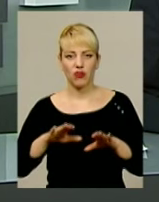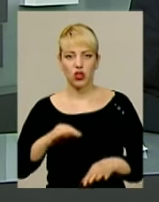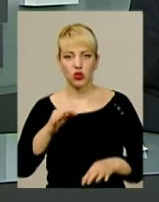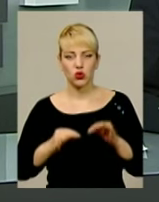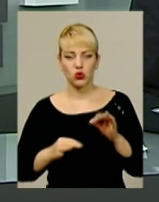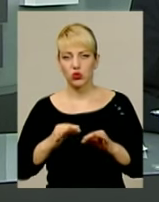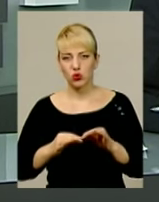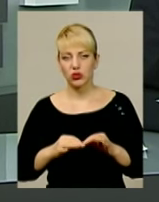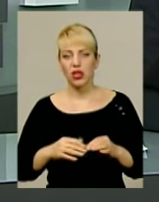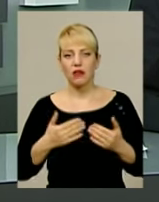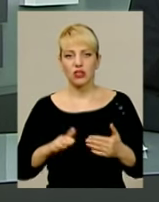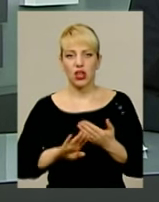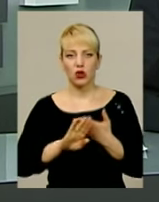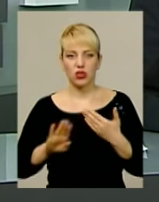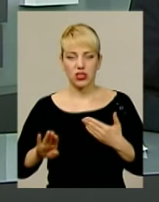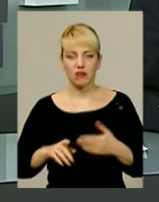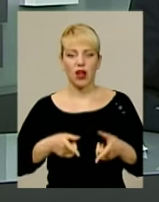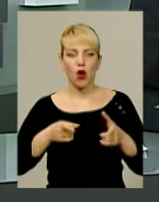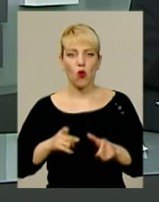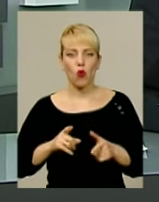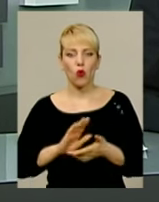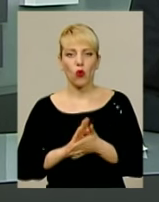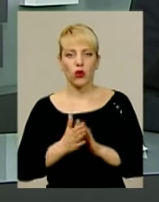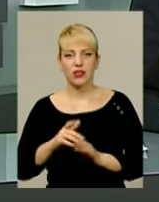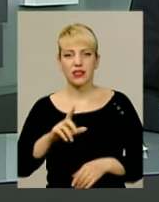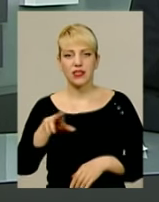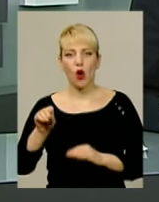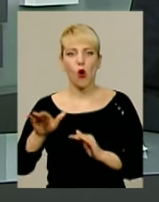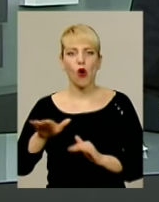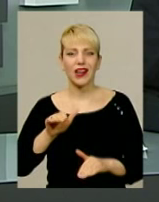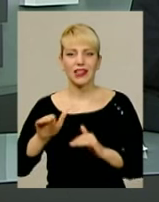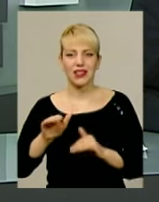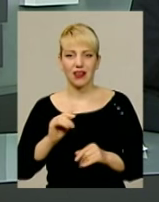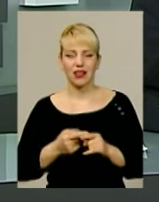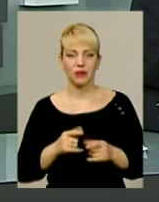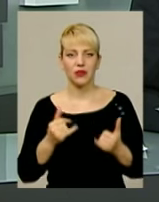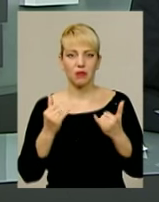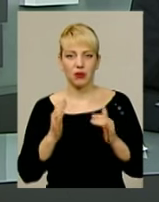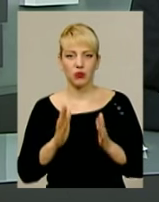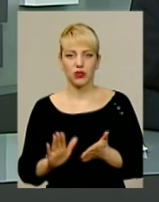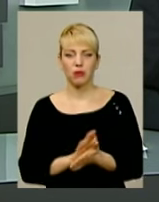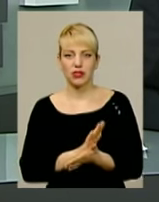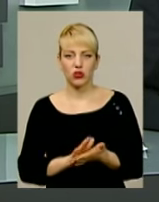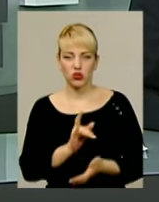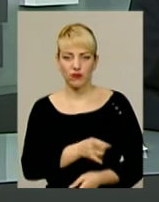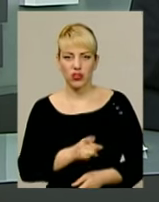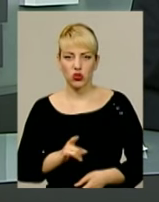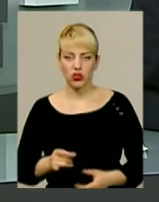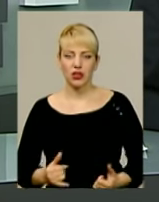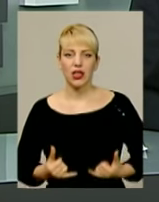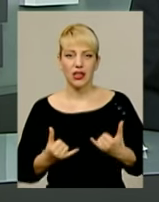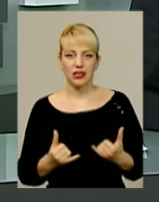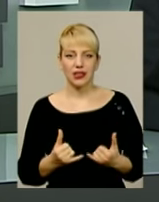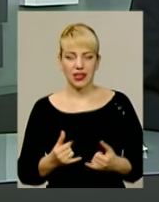інстанції розірвано угоду з орендарем. Як запевняють міські чиновники, відтепер тут буде безкоштовна стоянка як для